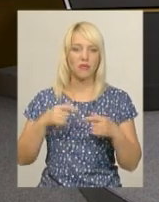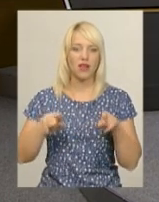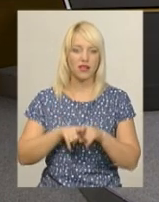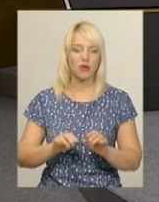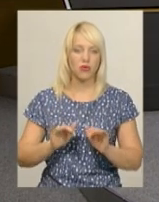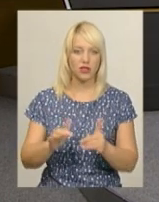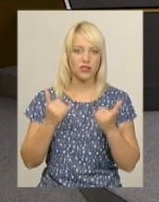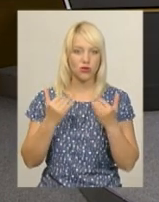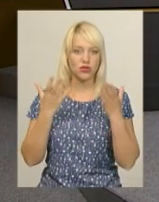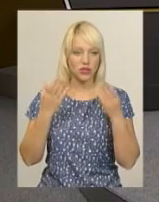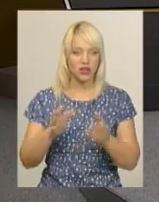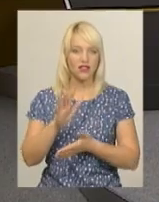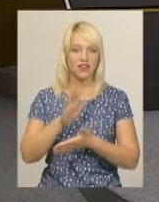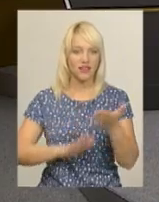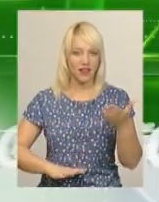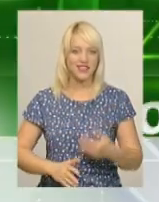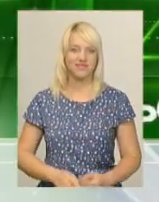події сьогоднішнього дня – далі.